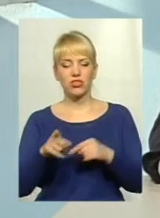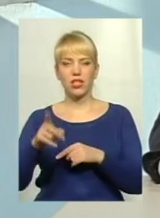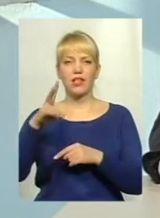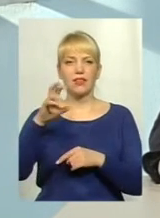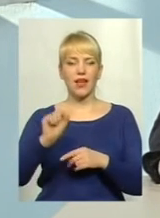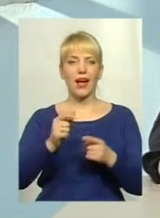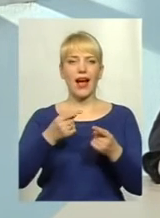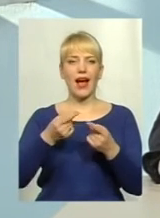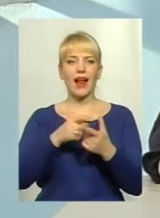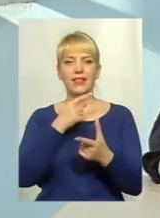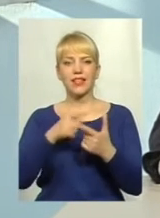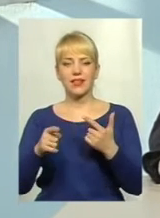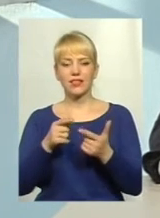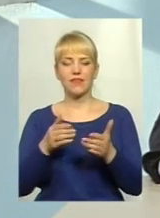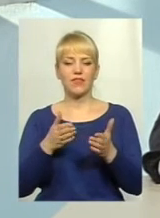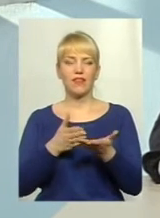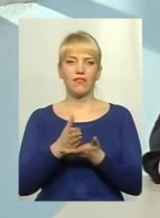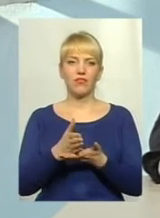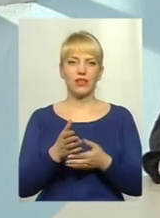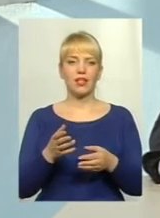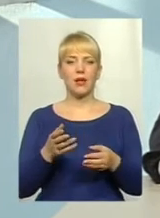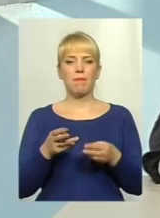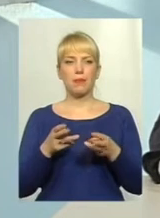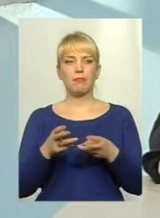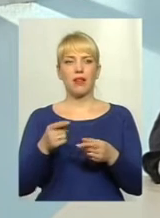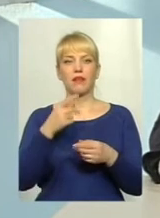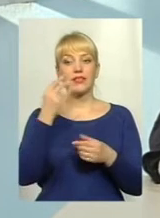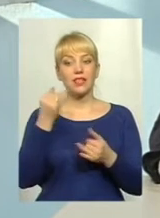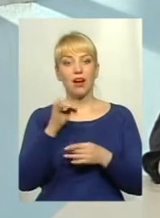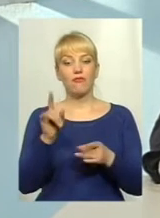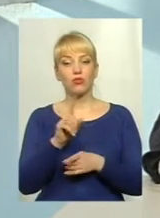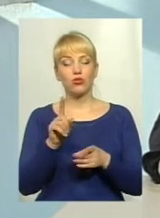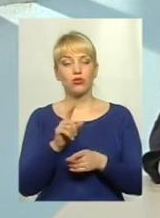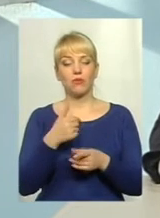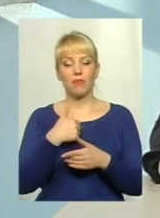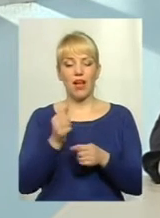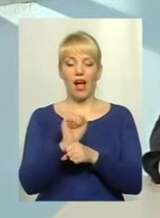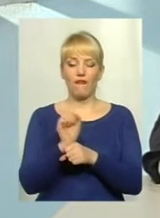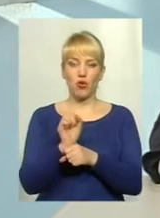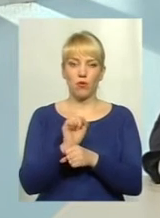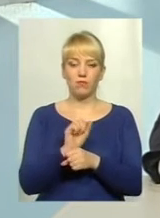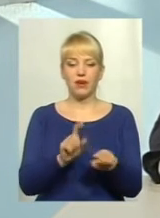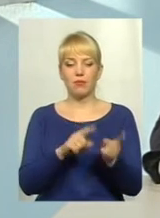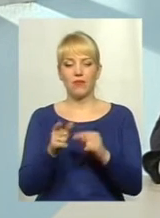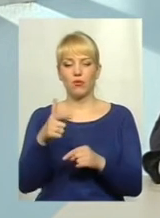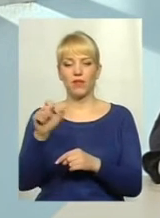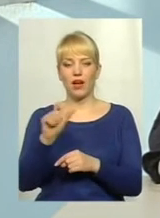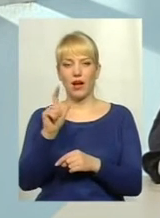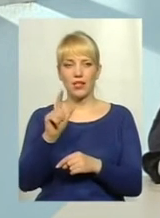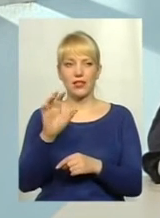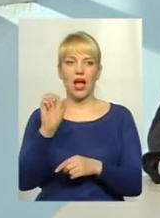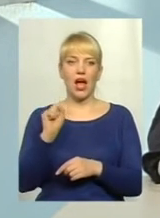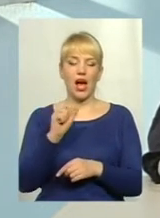цікаво те, що автомобілі ми навпаки зараз переводимо на газ, а ті котельні, які працювали на газу, ми переводимо на тверде паливо.